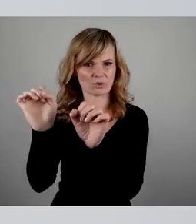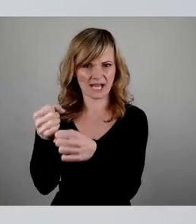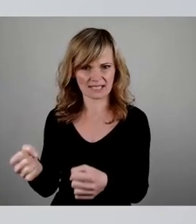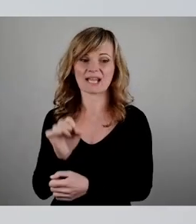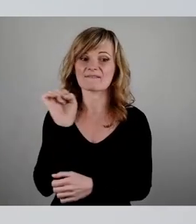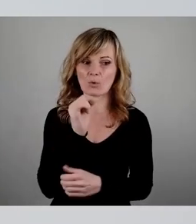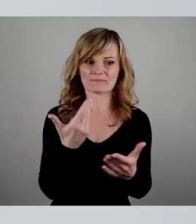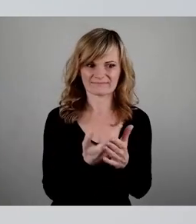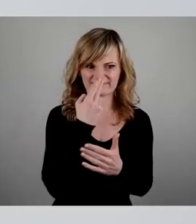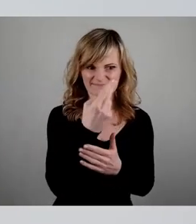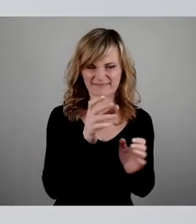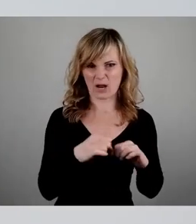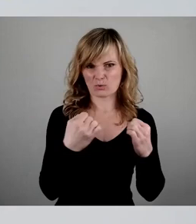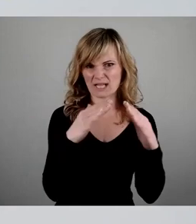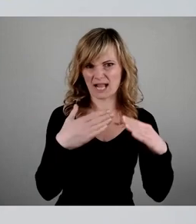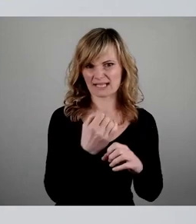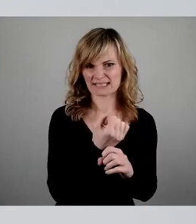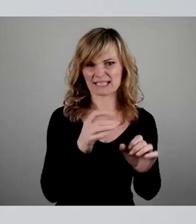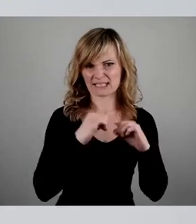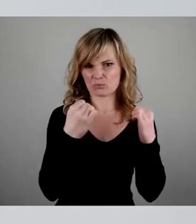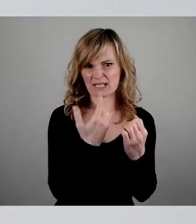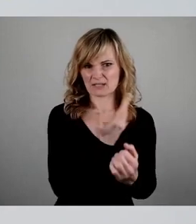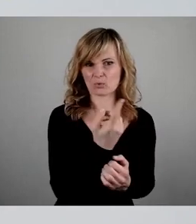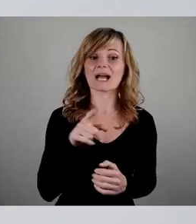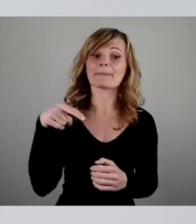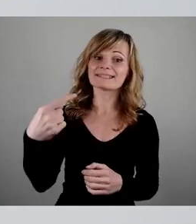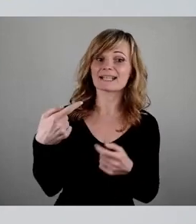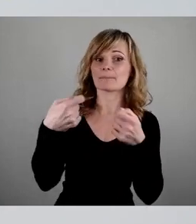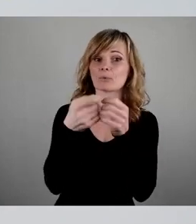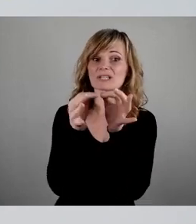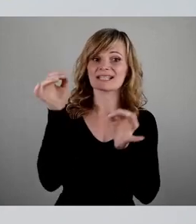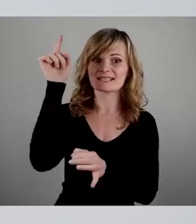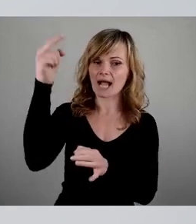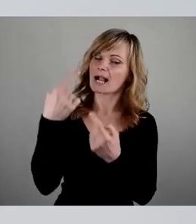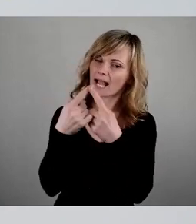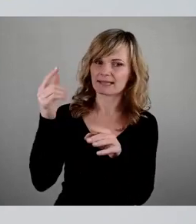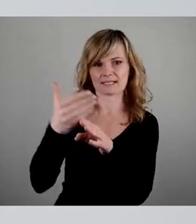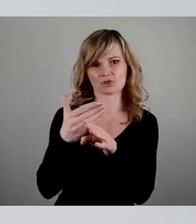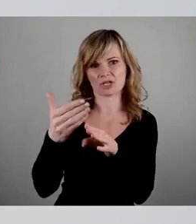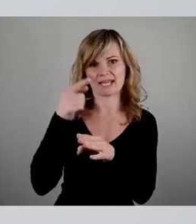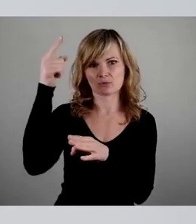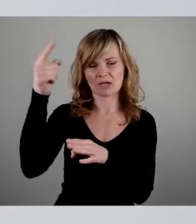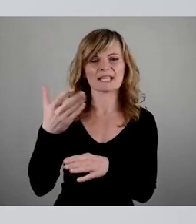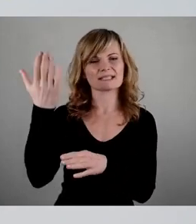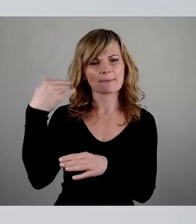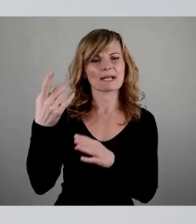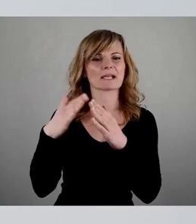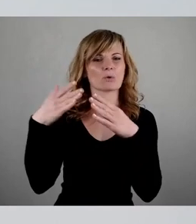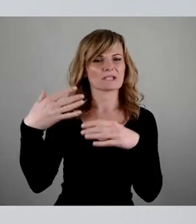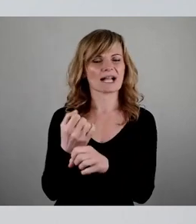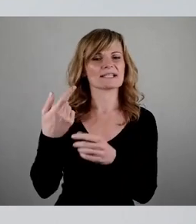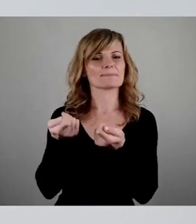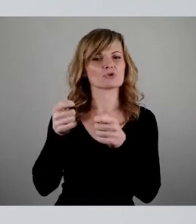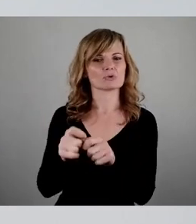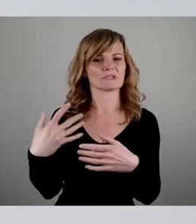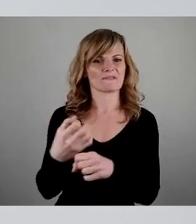Haushaltslage. Das hat aber der Bundestag dann anders entschieden im Rahmen der Haushaltsbeschlussfassung. Das heißt, dieses Förderprogramm